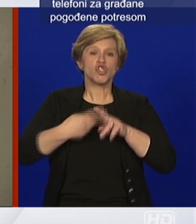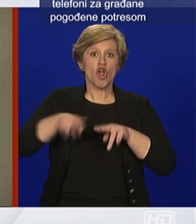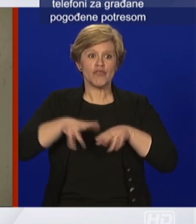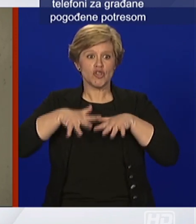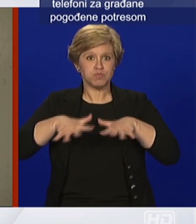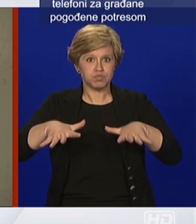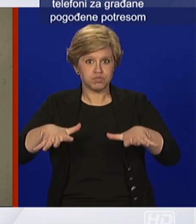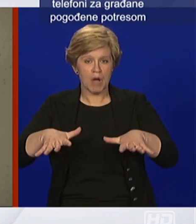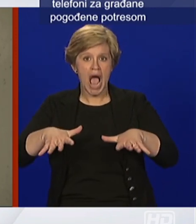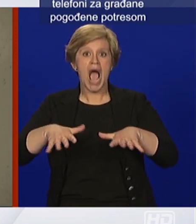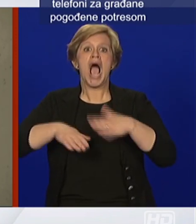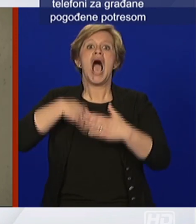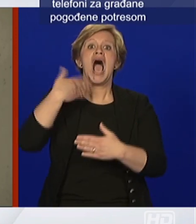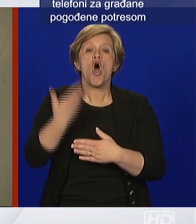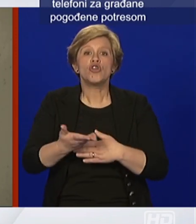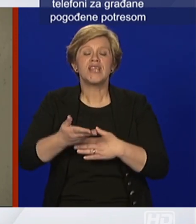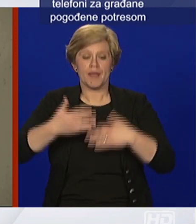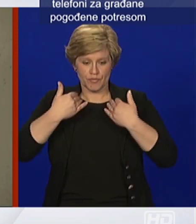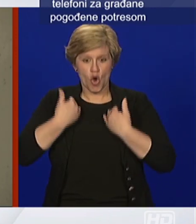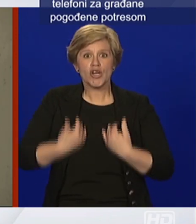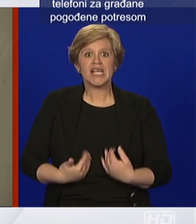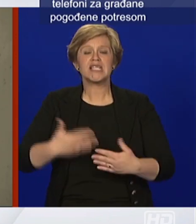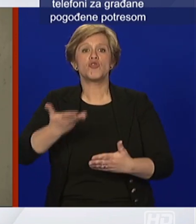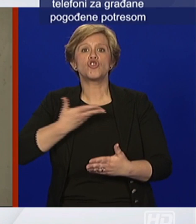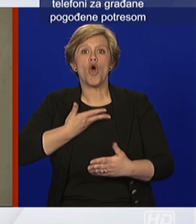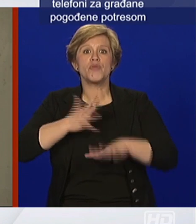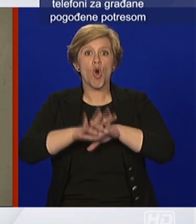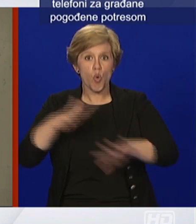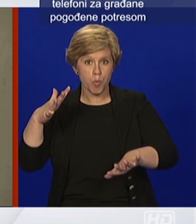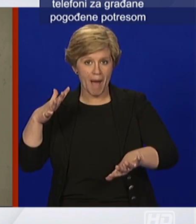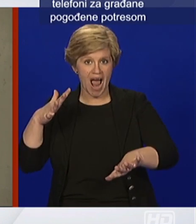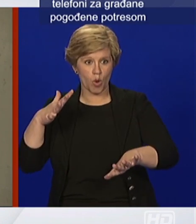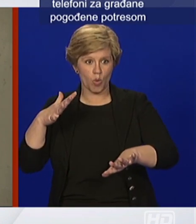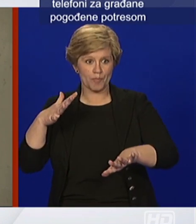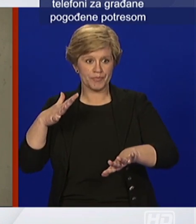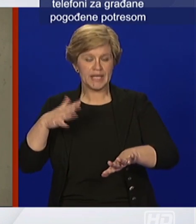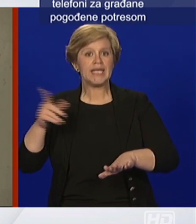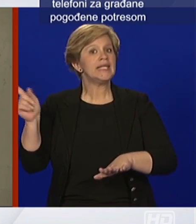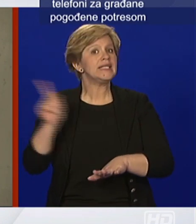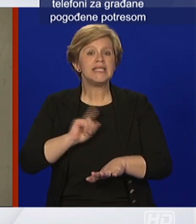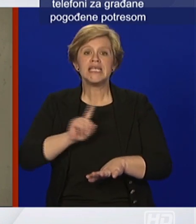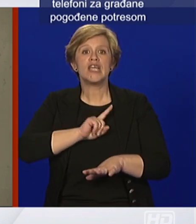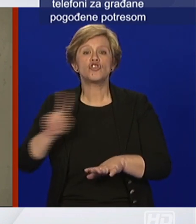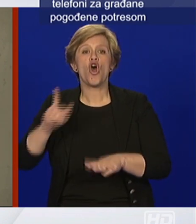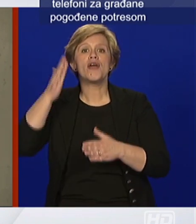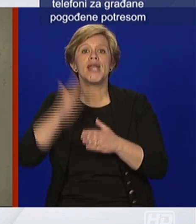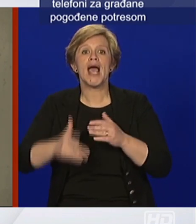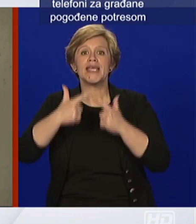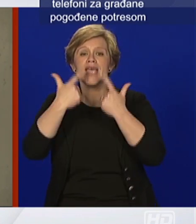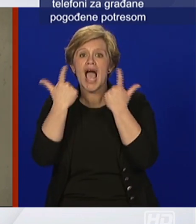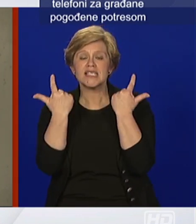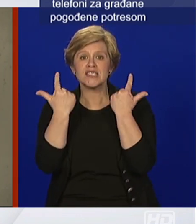slijedi jedna prekomjerna upala to je jedan od scenarija još uvijek nije do kraja jasno nema dovoljno